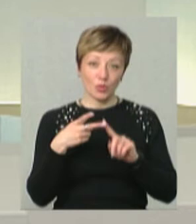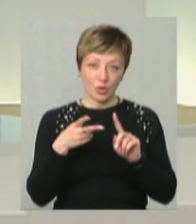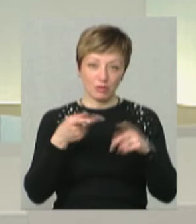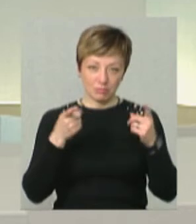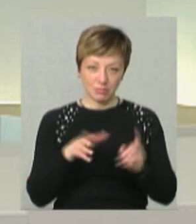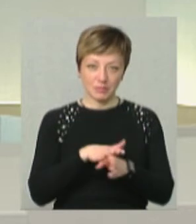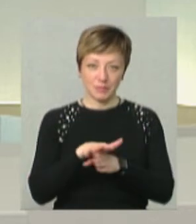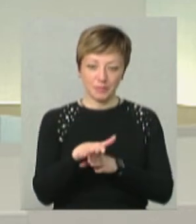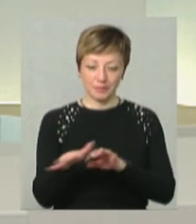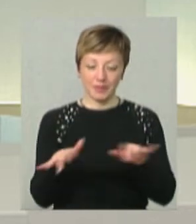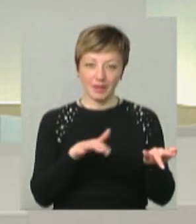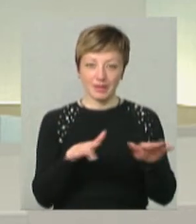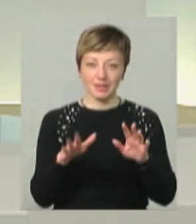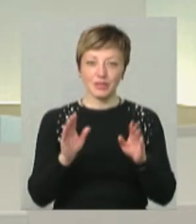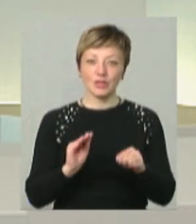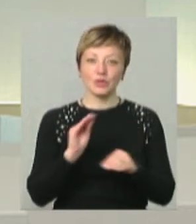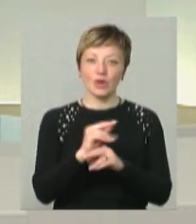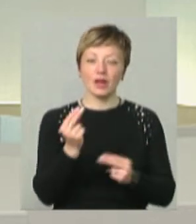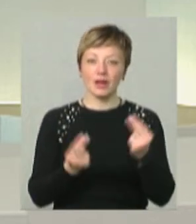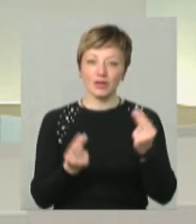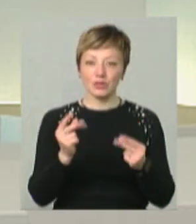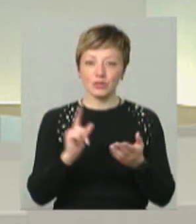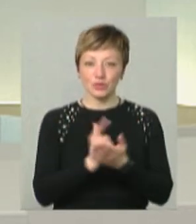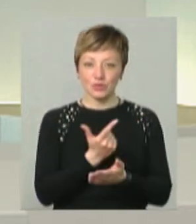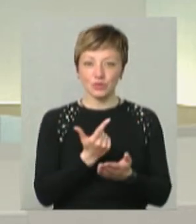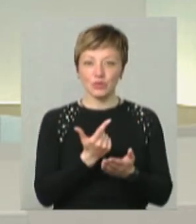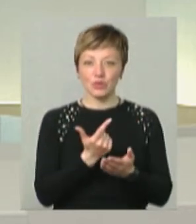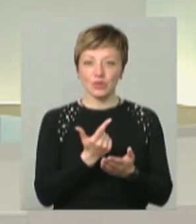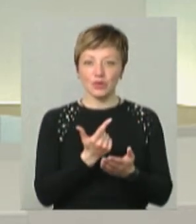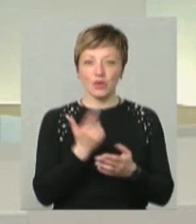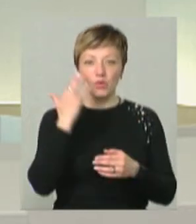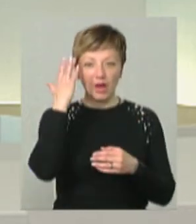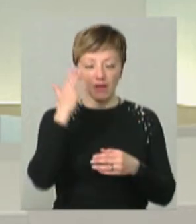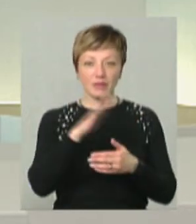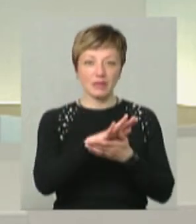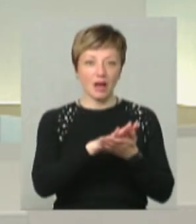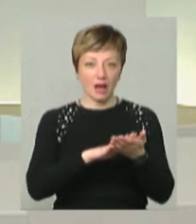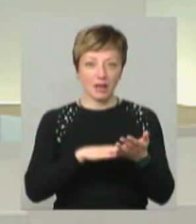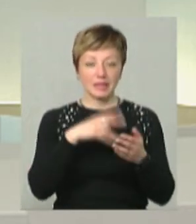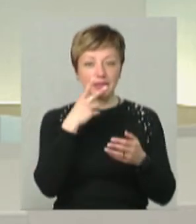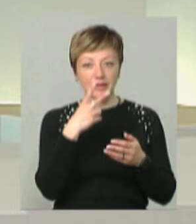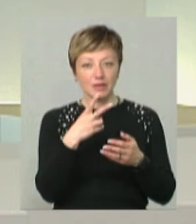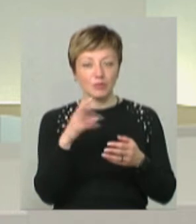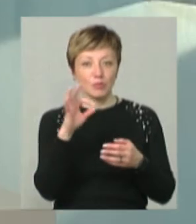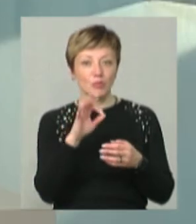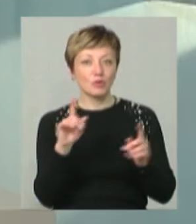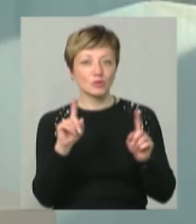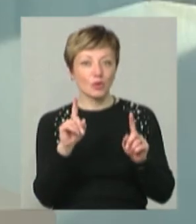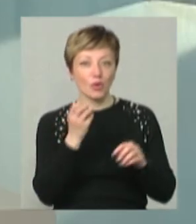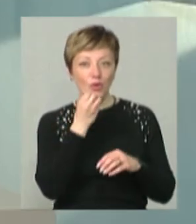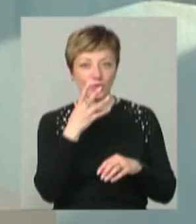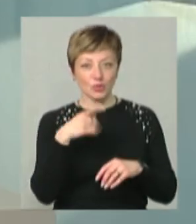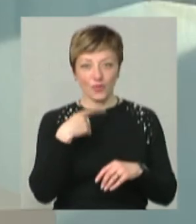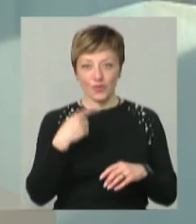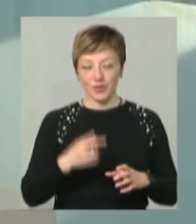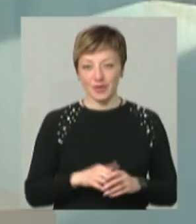все реалізую моторно, а потім ще дограю його знову в уяві. Я ще далі дивлюся і про щось хороше